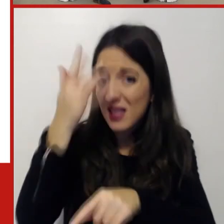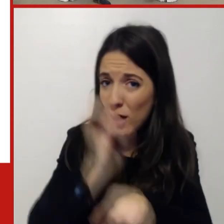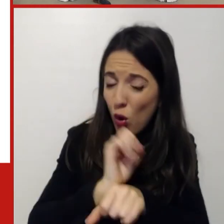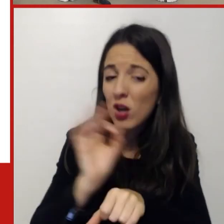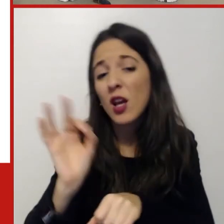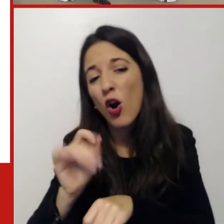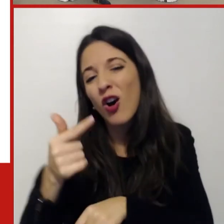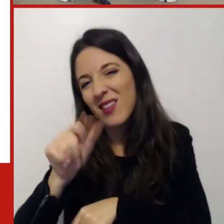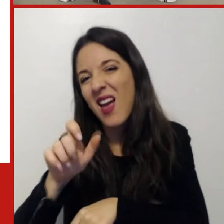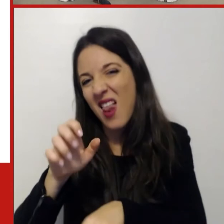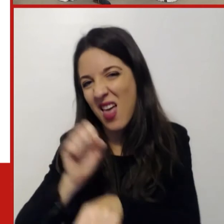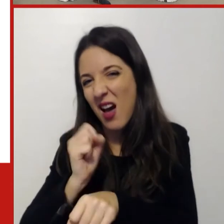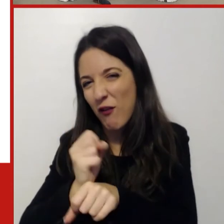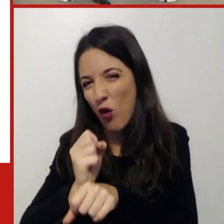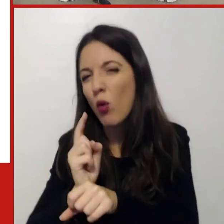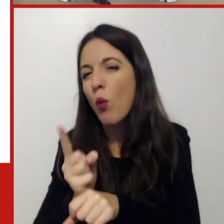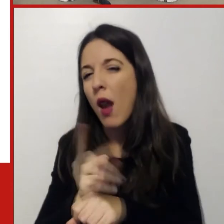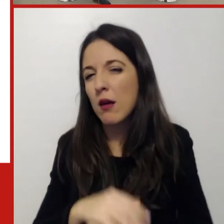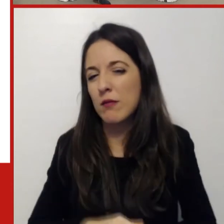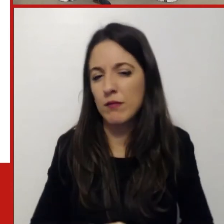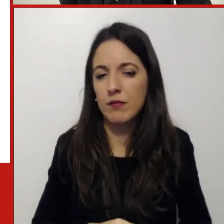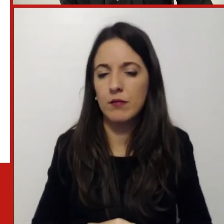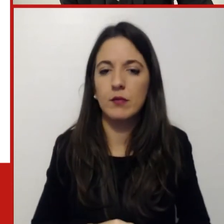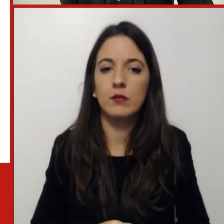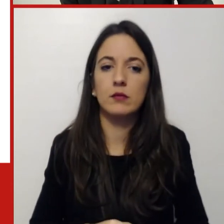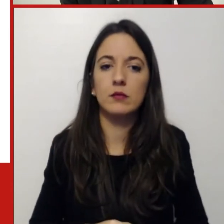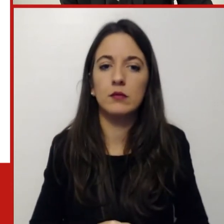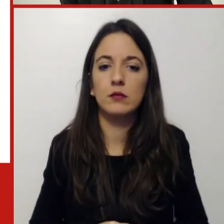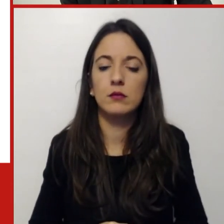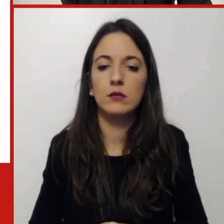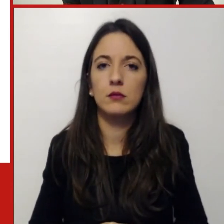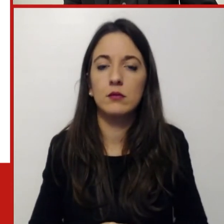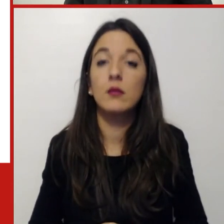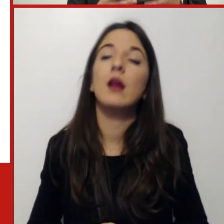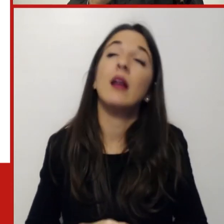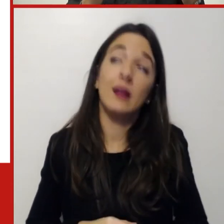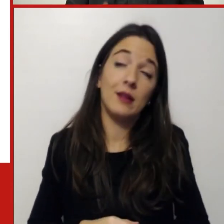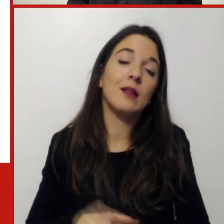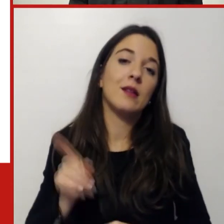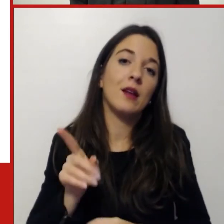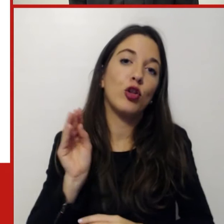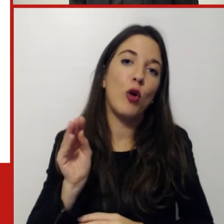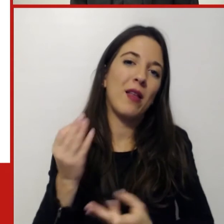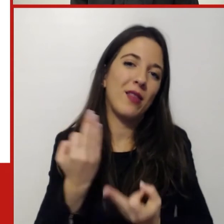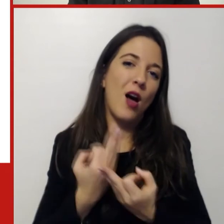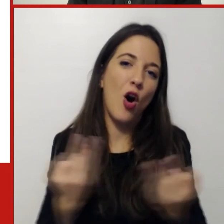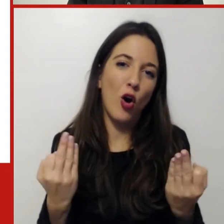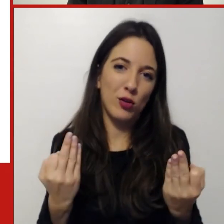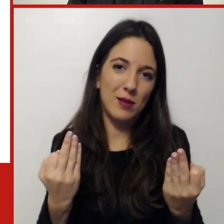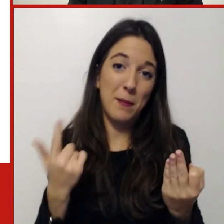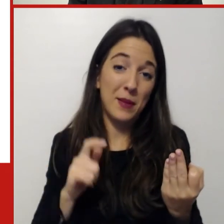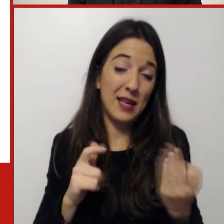allora questa è un'ottima domanda perché lo smart working credo lo abbiamo visto lo abbiamo detto